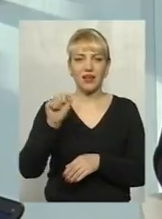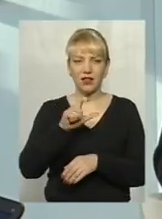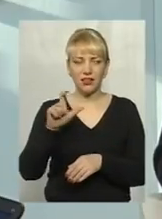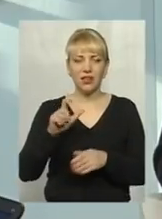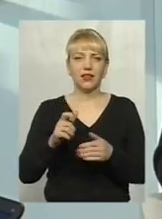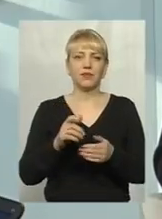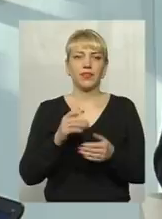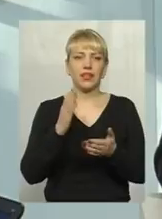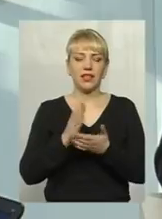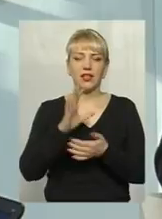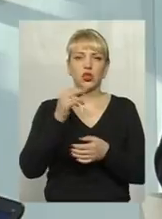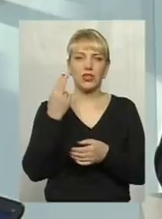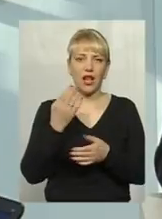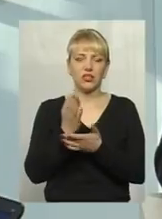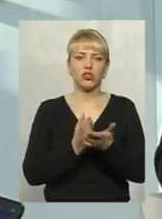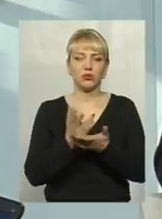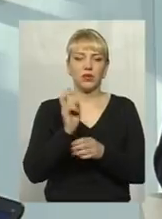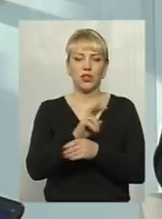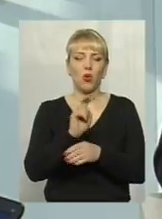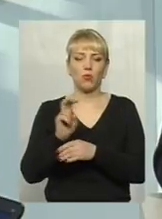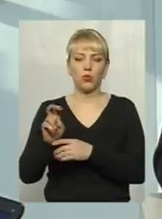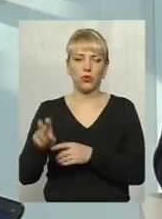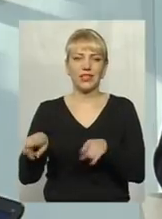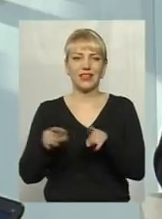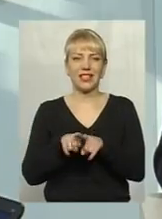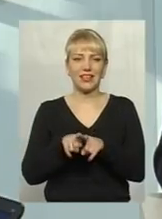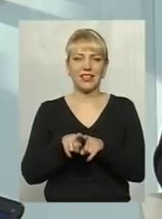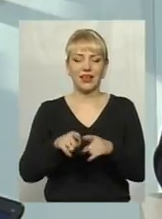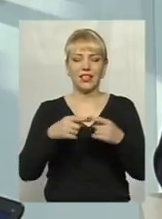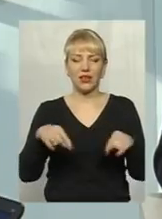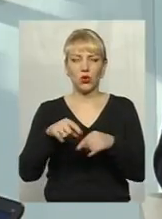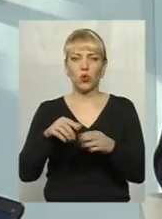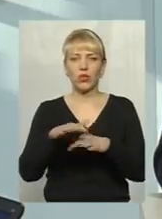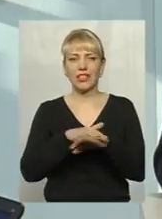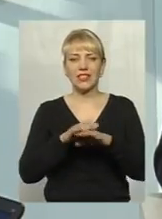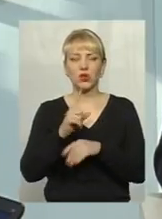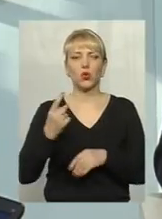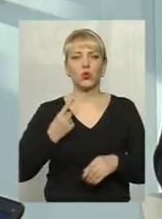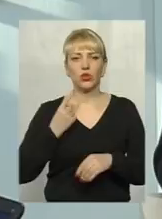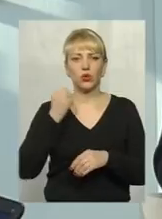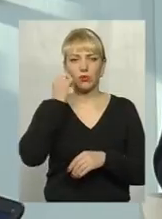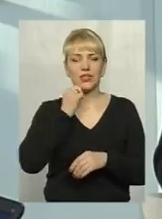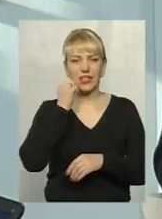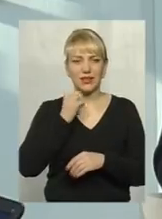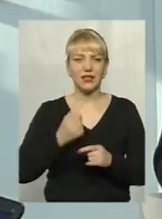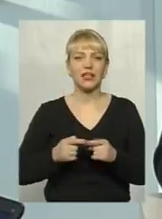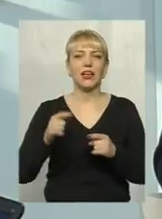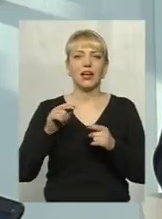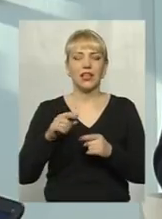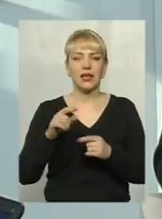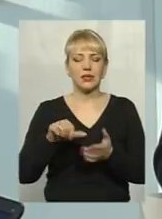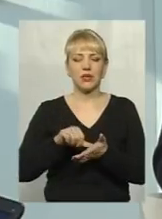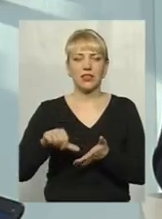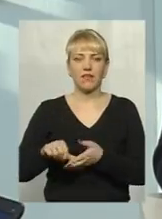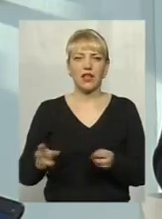обходять такі категорії населених, одинок і пристаріли разом з представниками пожежної